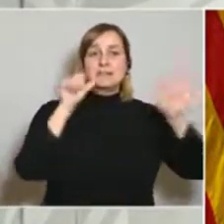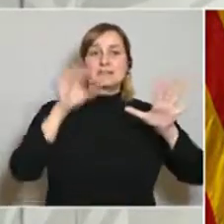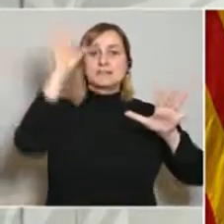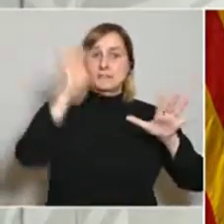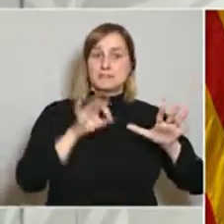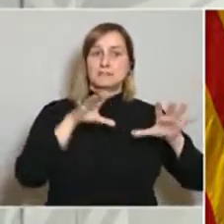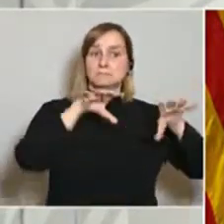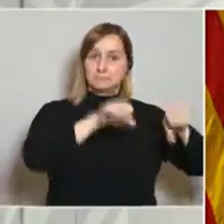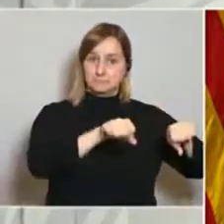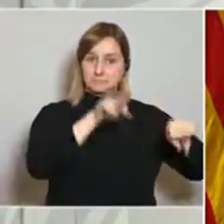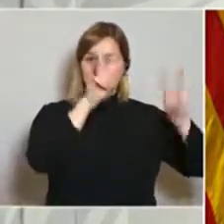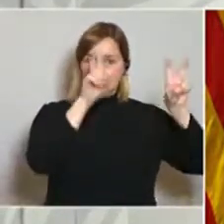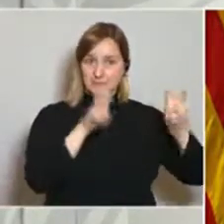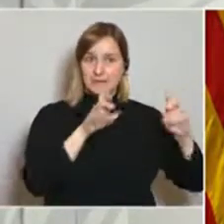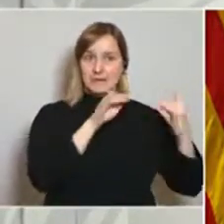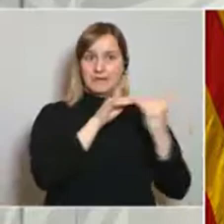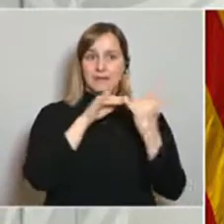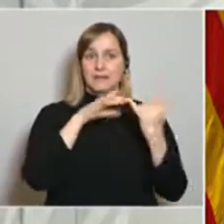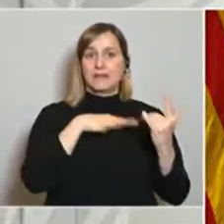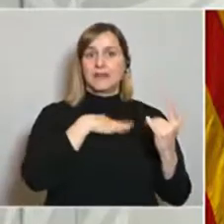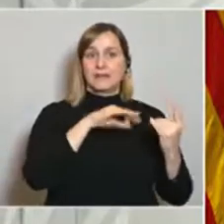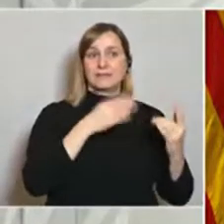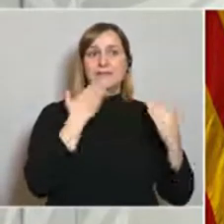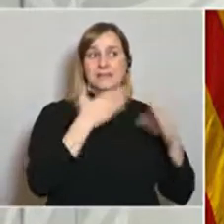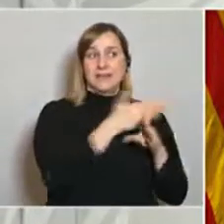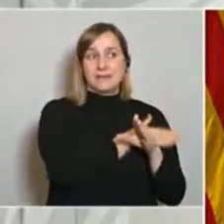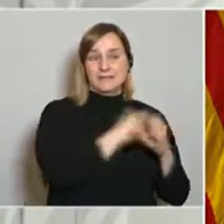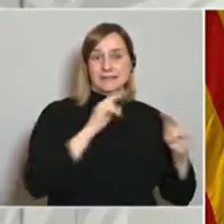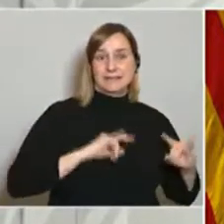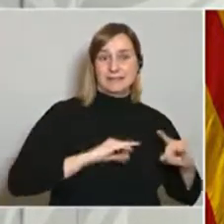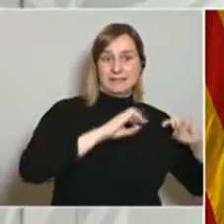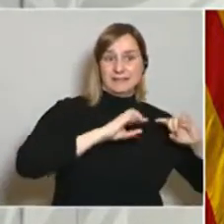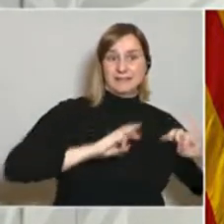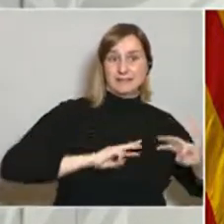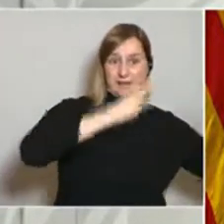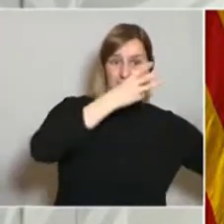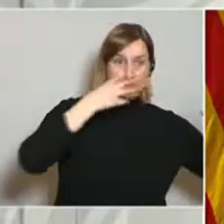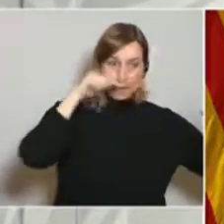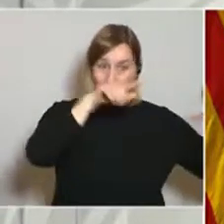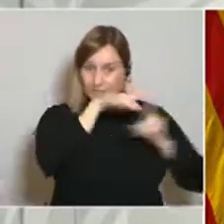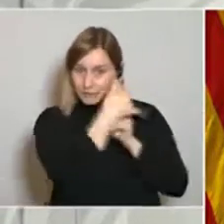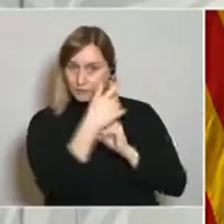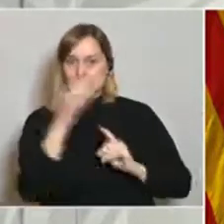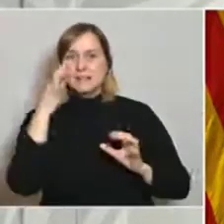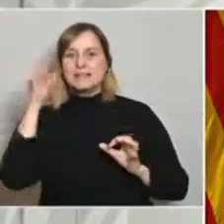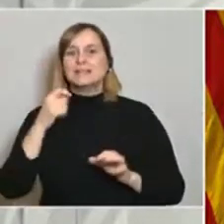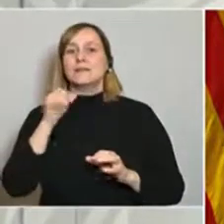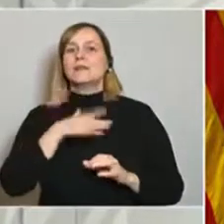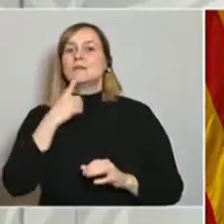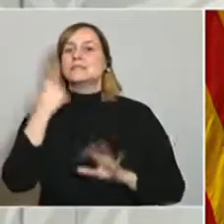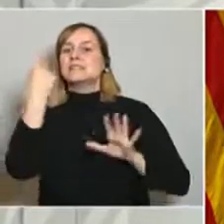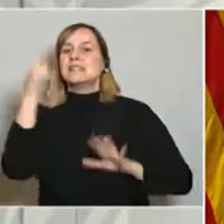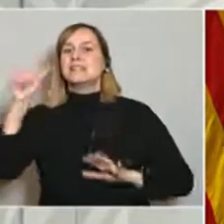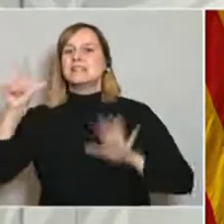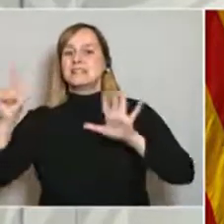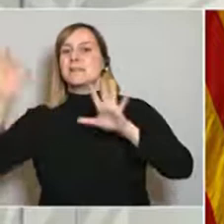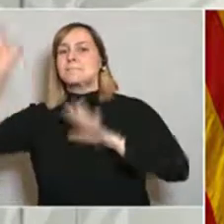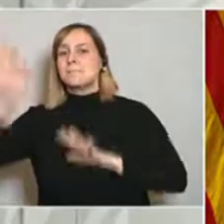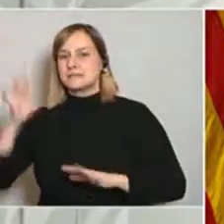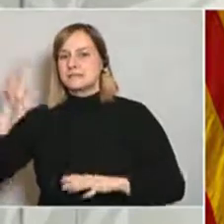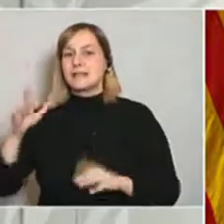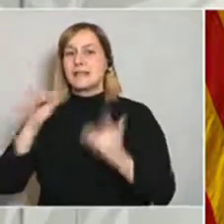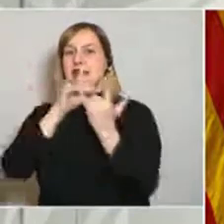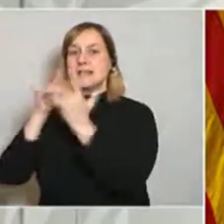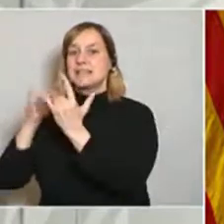avui d'aquella capacitat triplicada, però això representa un 167% de la capacitat habitual de llits de crítics per